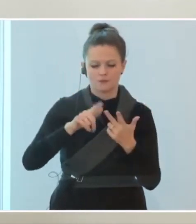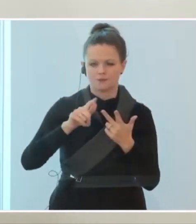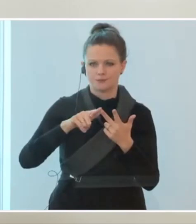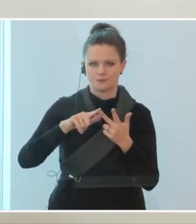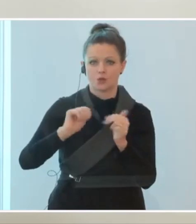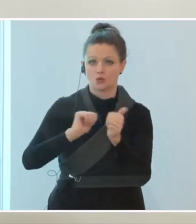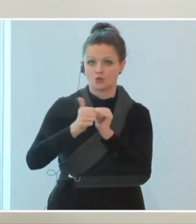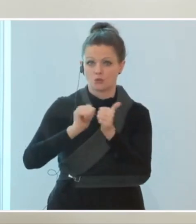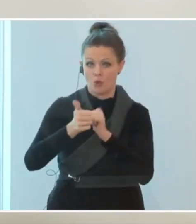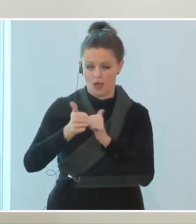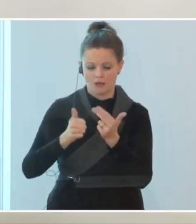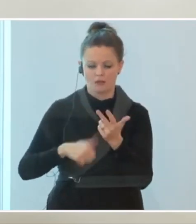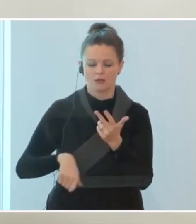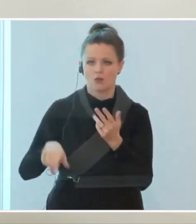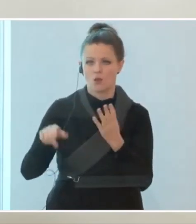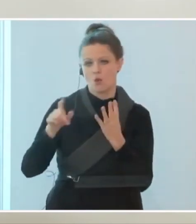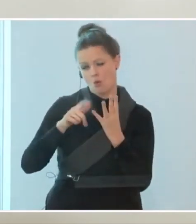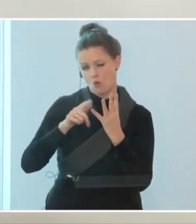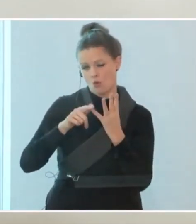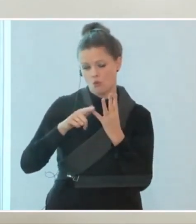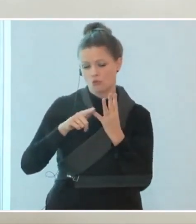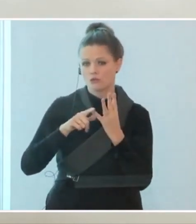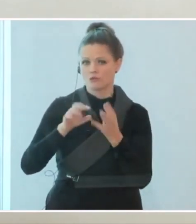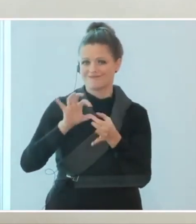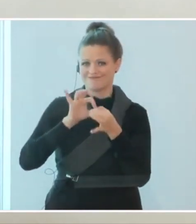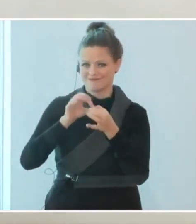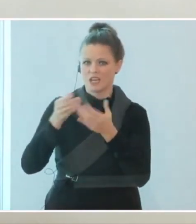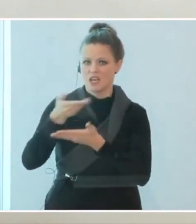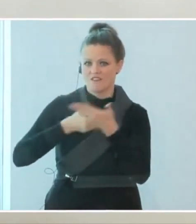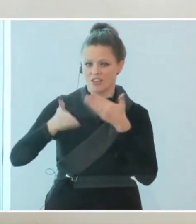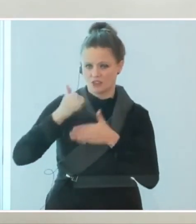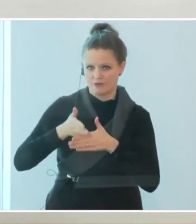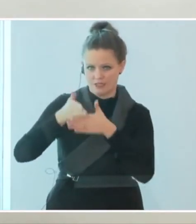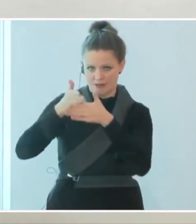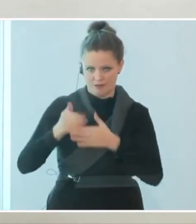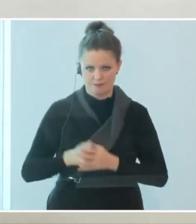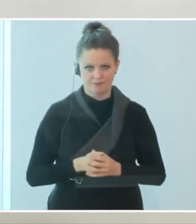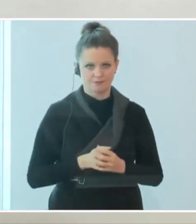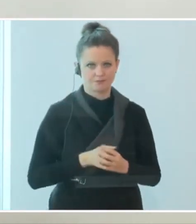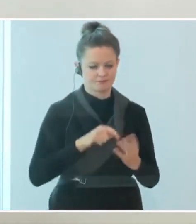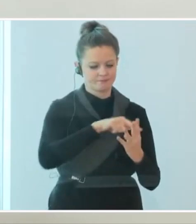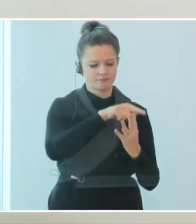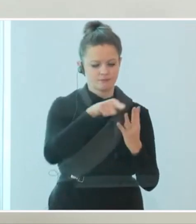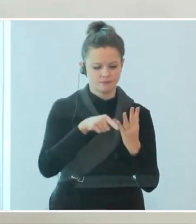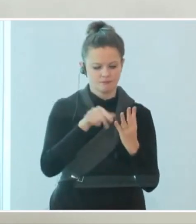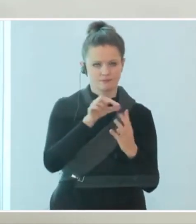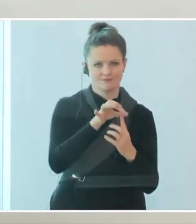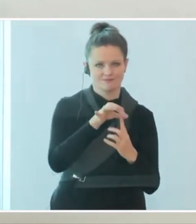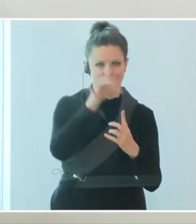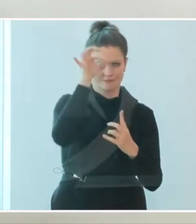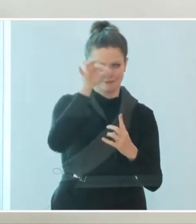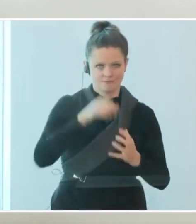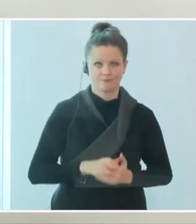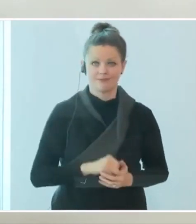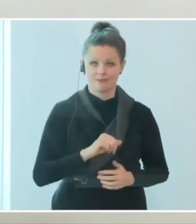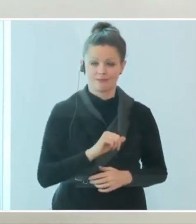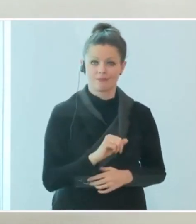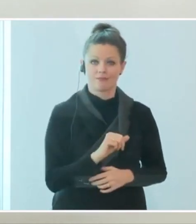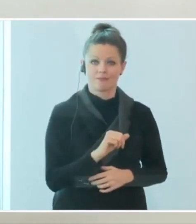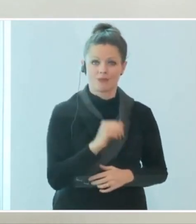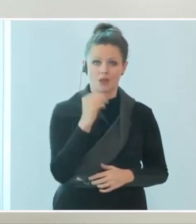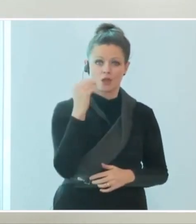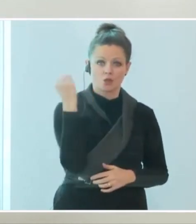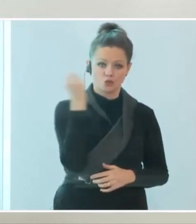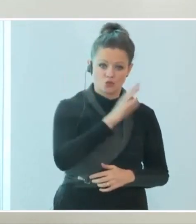und ein kleiner vertiefender Ausblick zu den Wirtschaftshilfen. Zur ersten Gruppe, dass die Schülerinnen und Schüler,